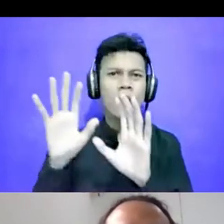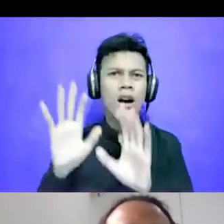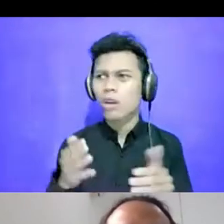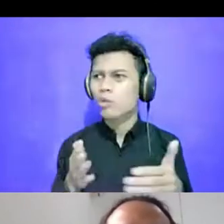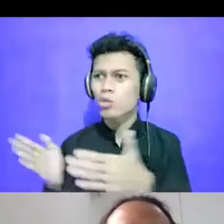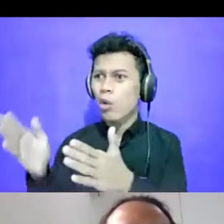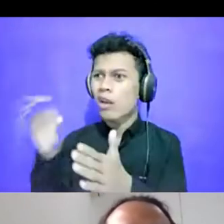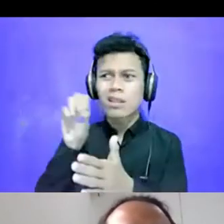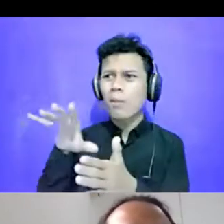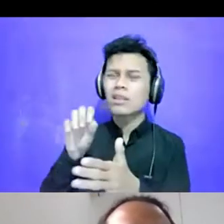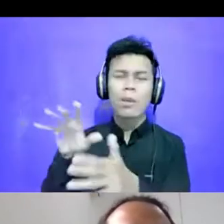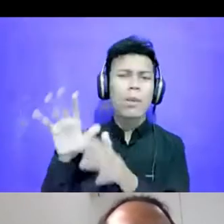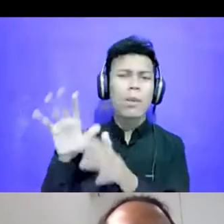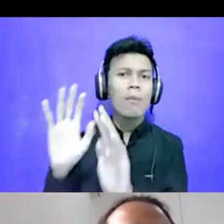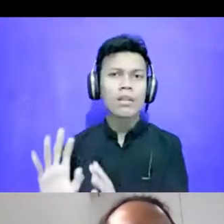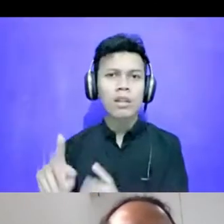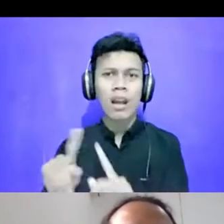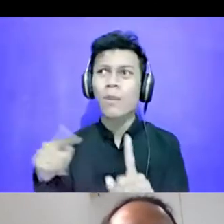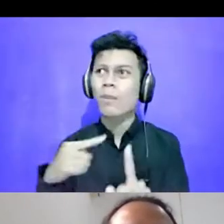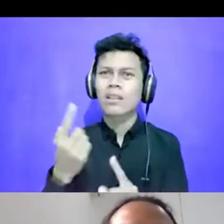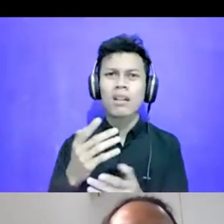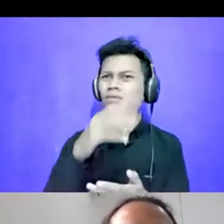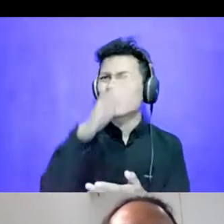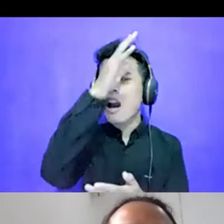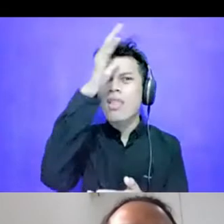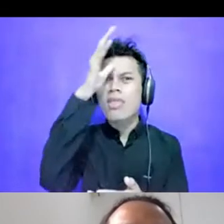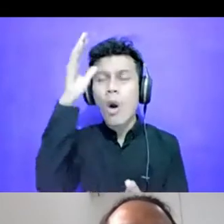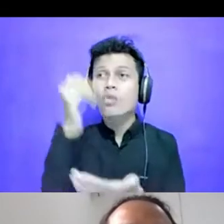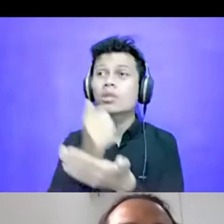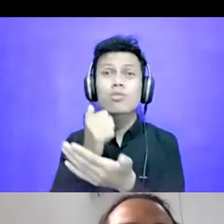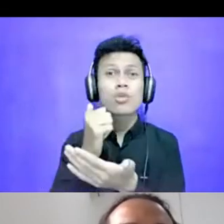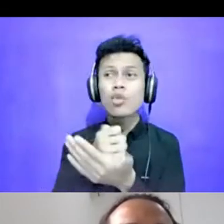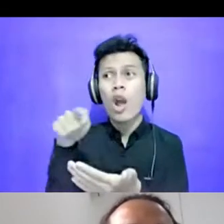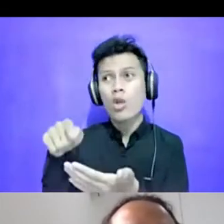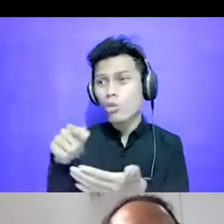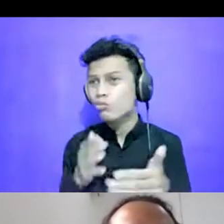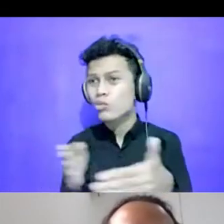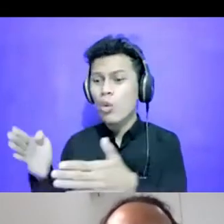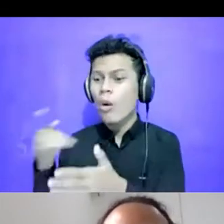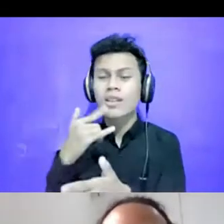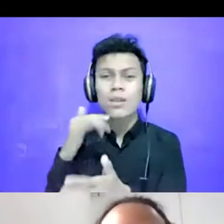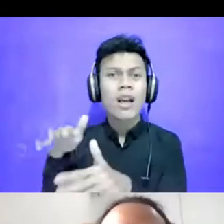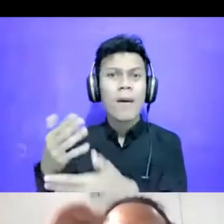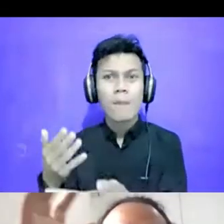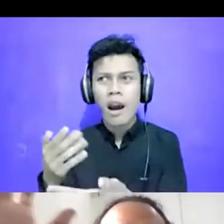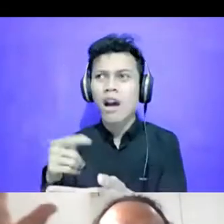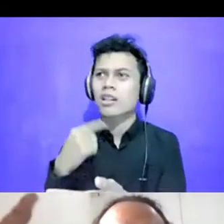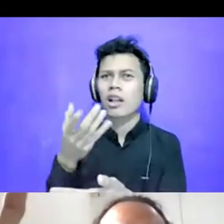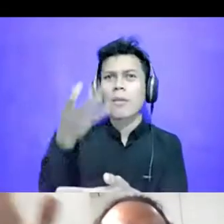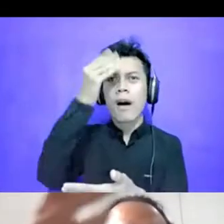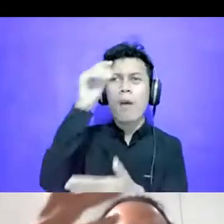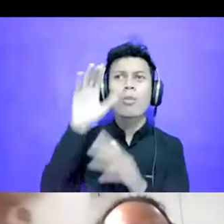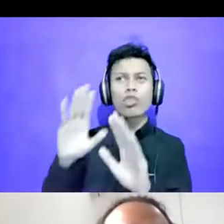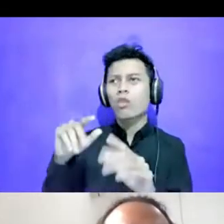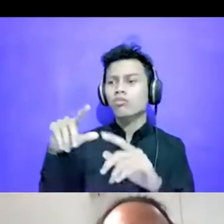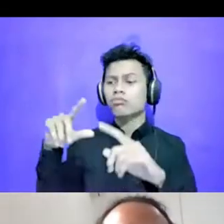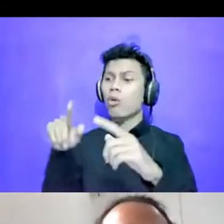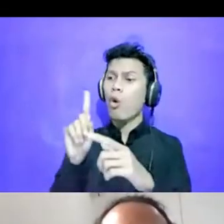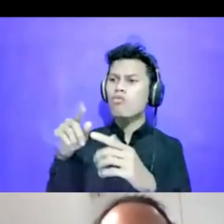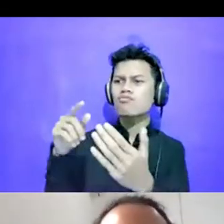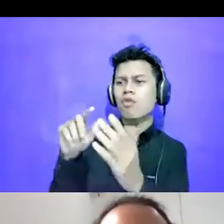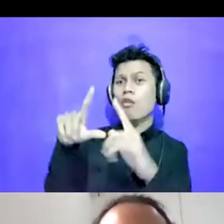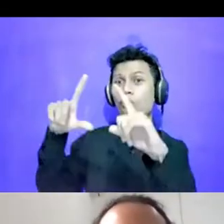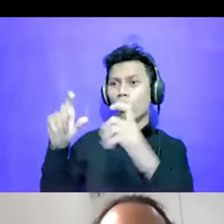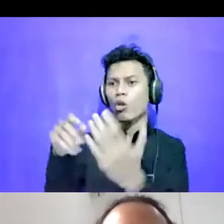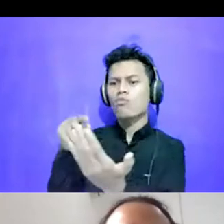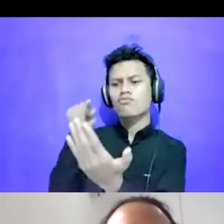Tapi Kita Tidak Pernah Tahu Sebenarnya Kondisi Nyatanya Seperti Apa Kita Cuman Tahu Oh Ada Foto Bengawan Solo Kotor